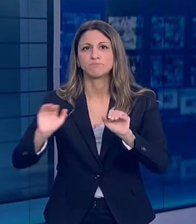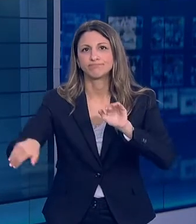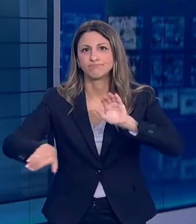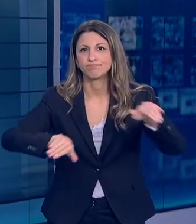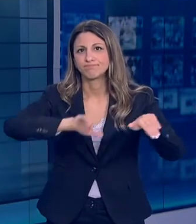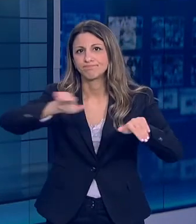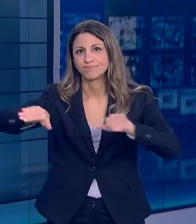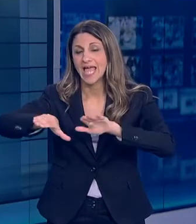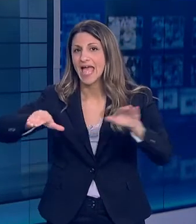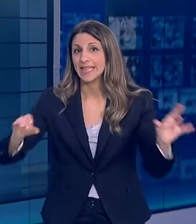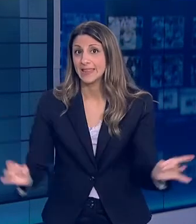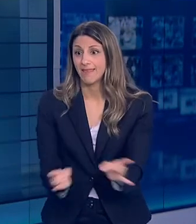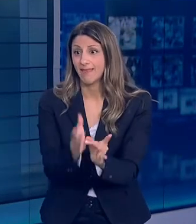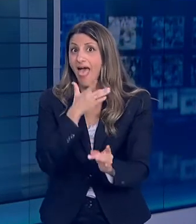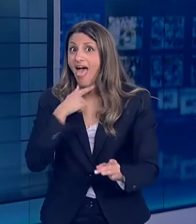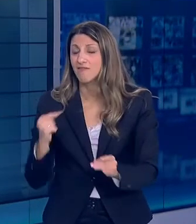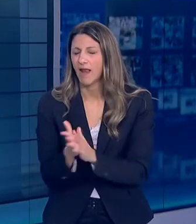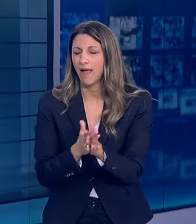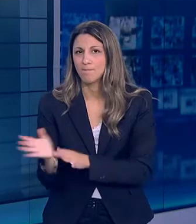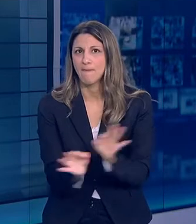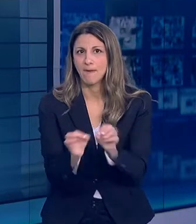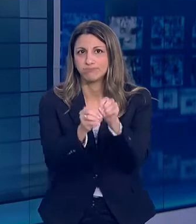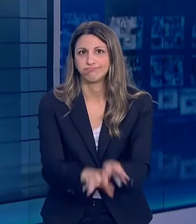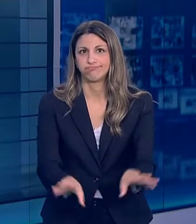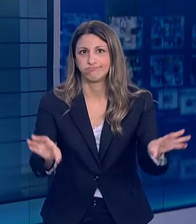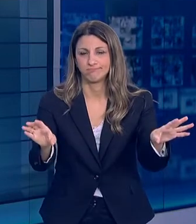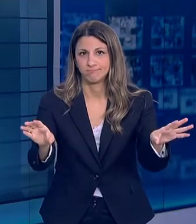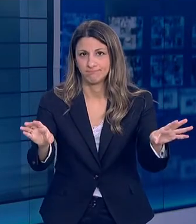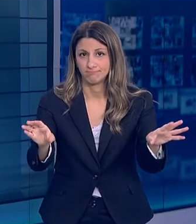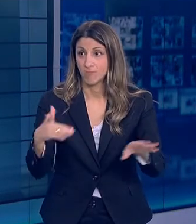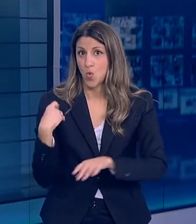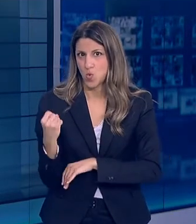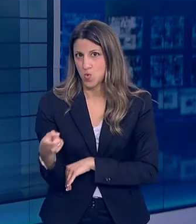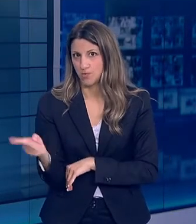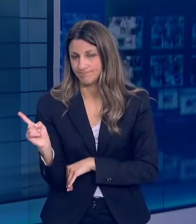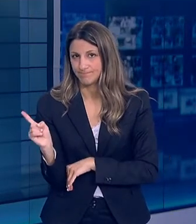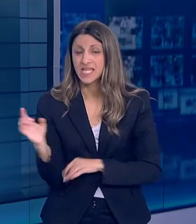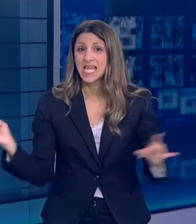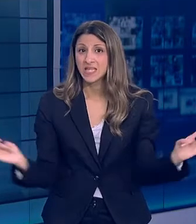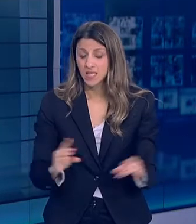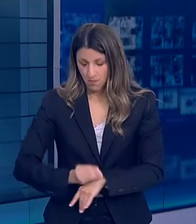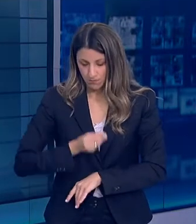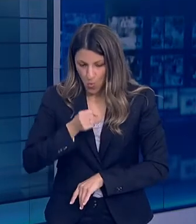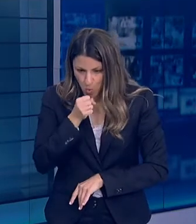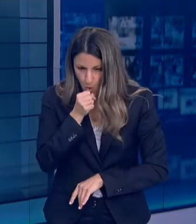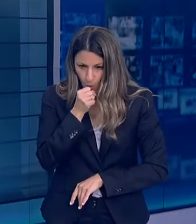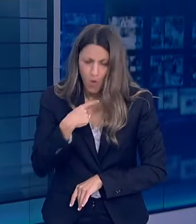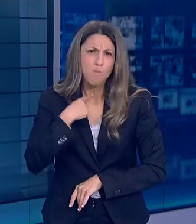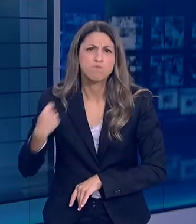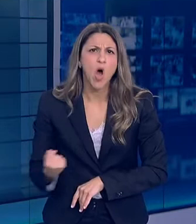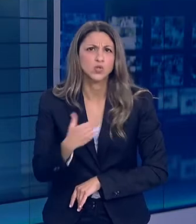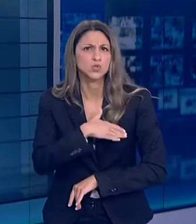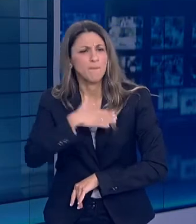ιδίως όταν βρει τις κατάλληλες συνθήκες διασπείρεται εύκολα όταν έχω συμπτώματα του ιού πρέπει να ελέγχομαι να